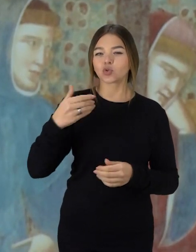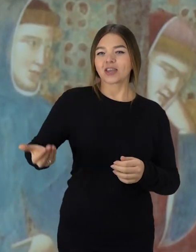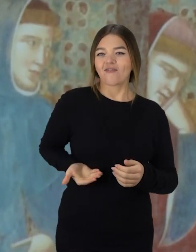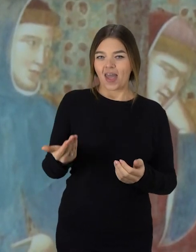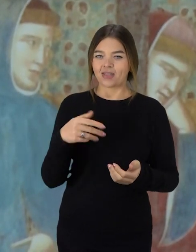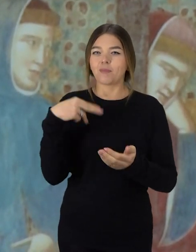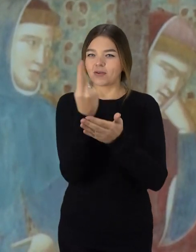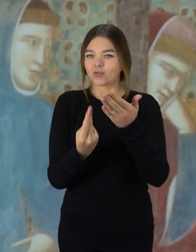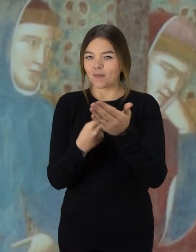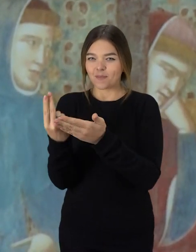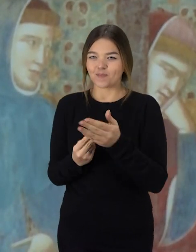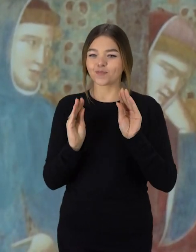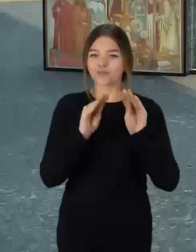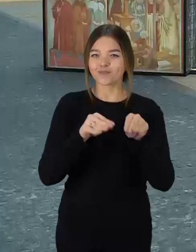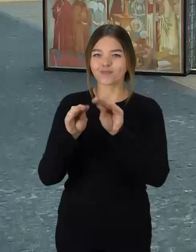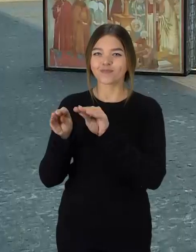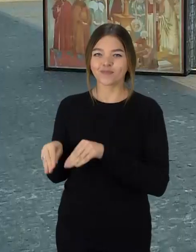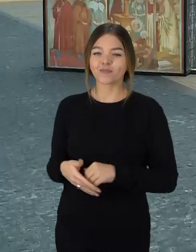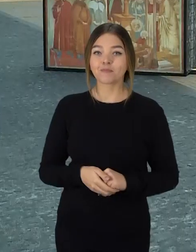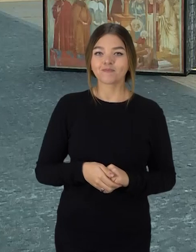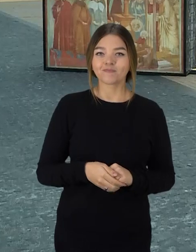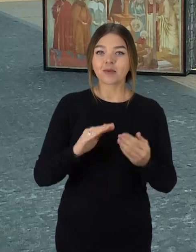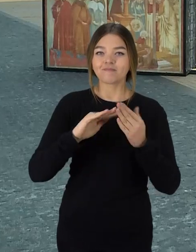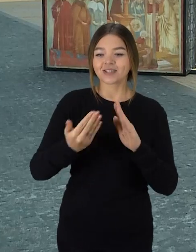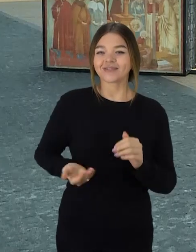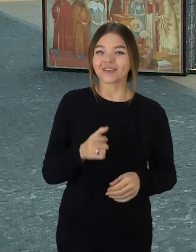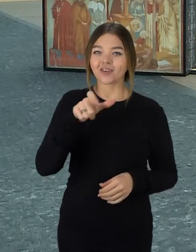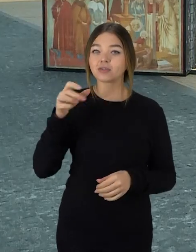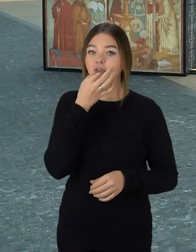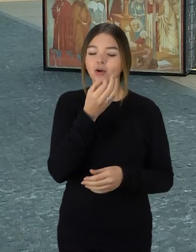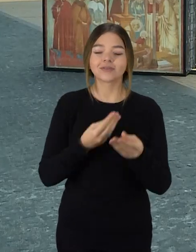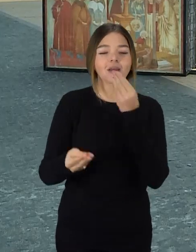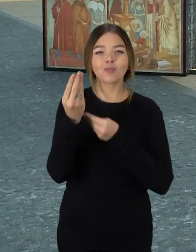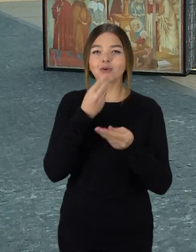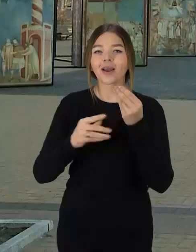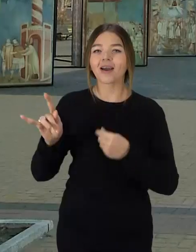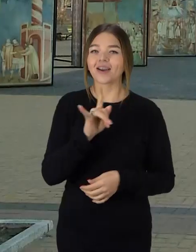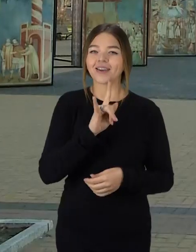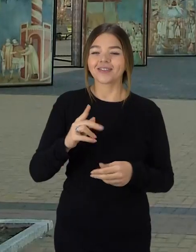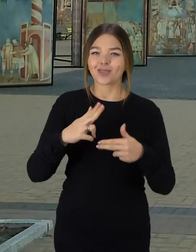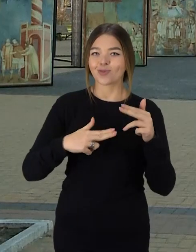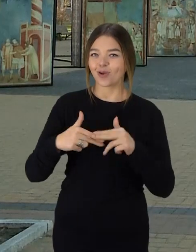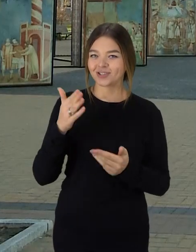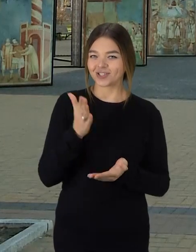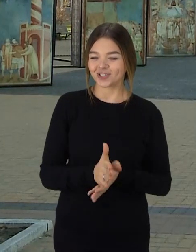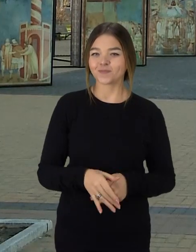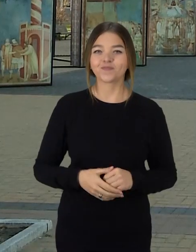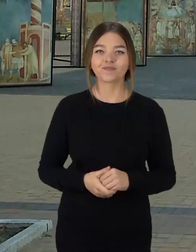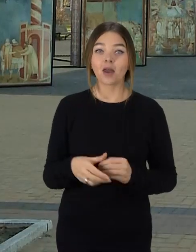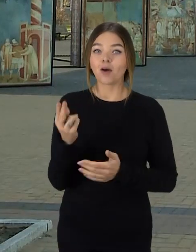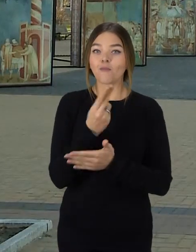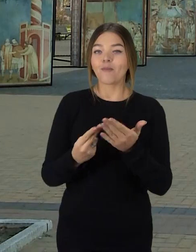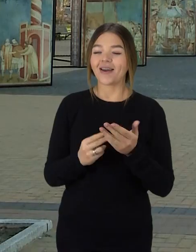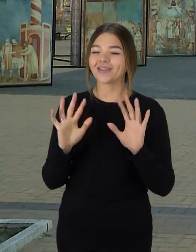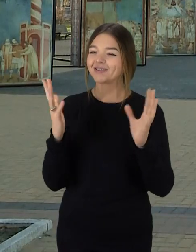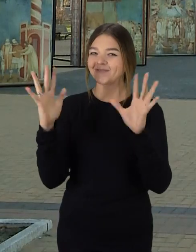reprodukcijos. Mūsų mėsų gyventai teigia, šios freskos kuria stebuklingą kalėdinę nuotyką. Tačiau asmeno kūrinius vertina